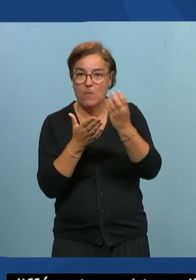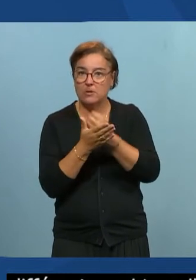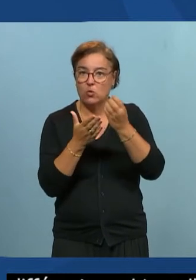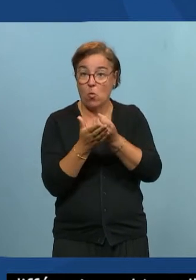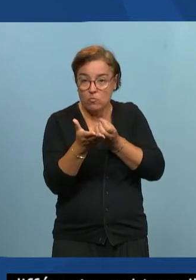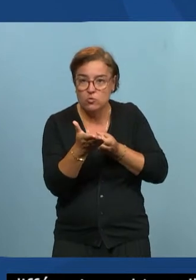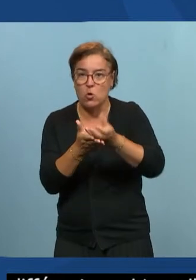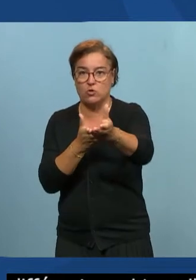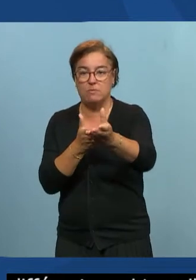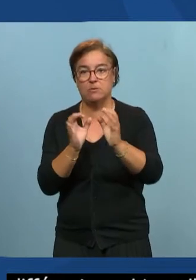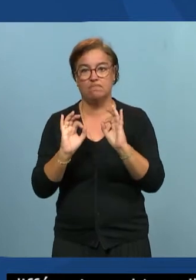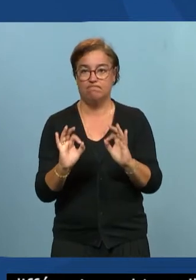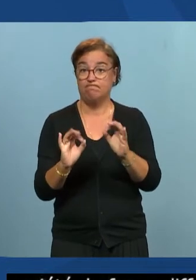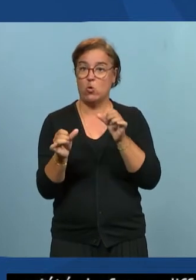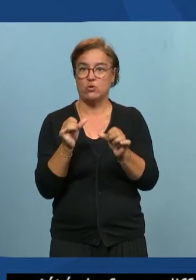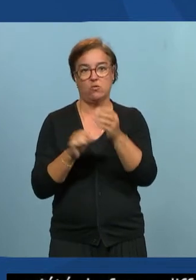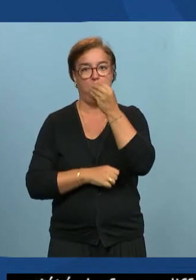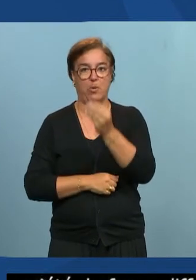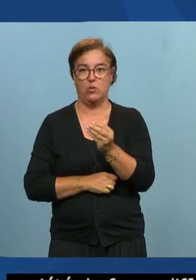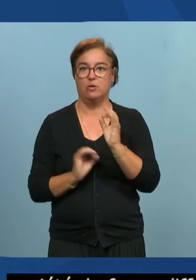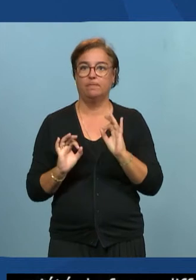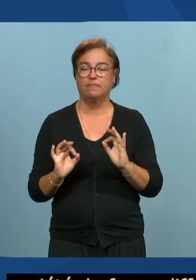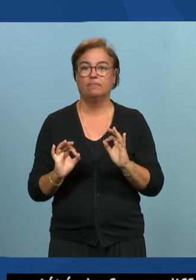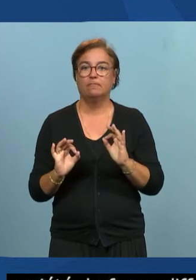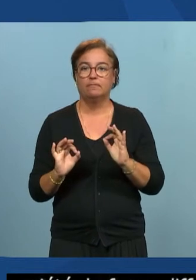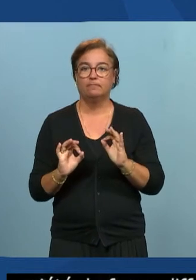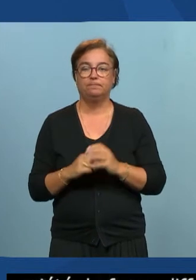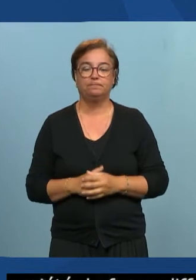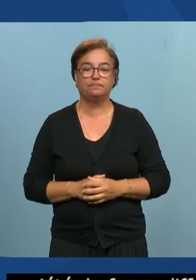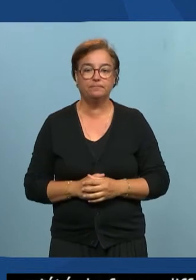et qu soit dans des bonnes conditions pour diffuser les informations et la faire circuler.